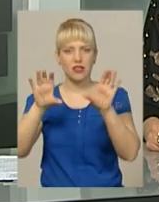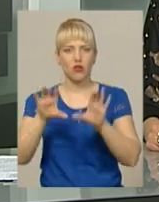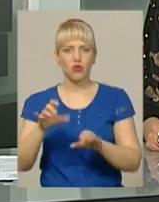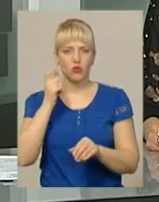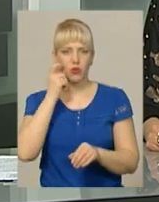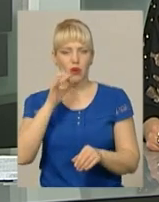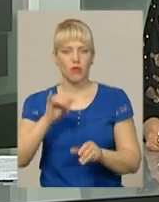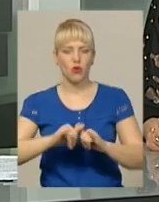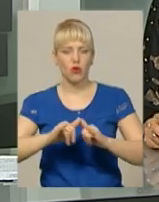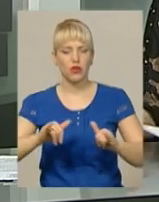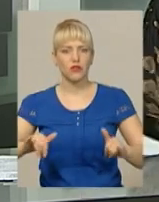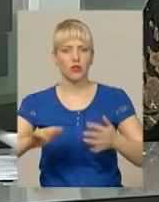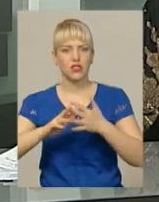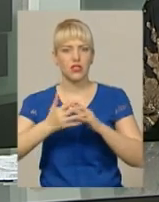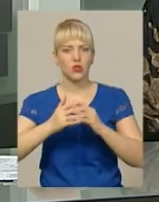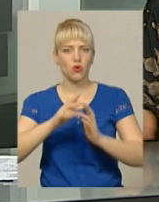розвиток сільської медицини.